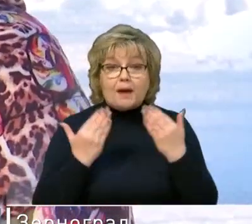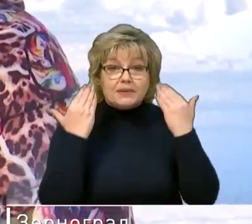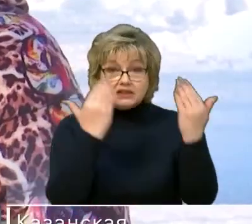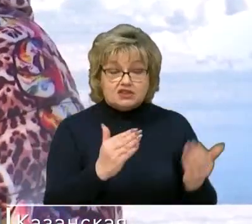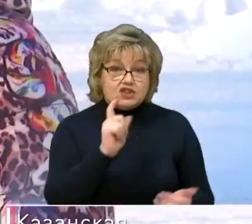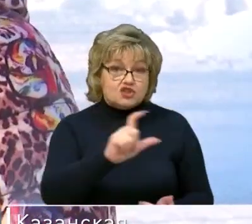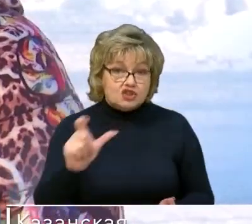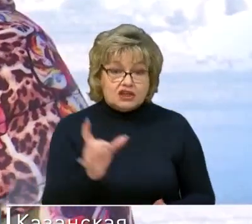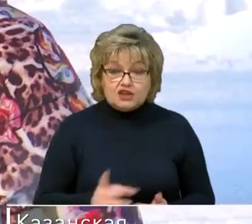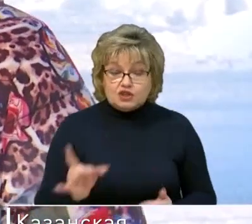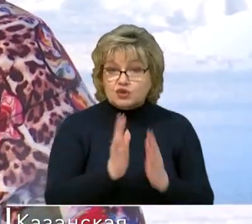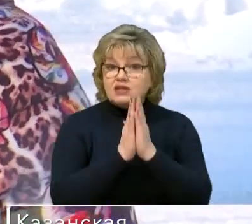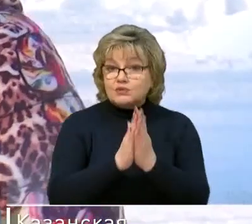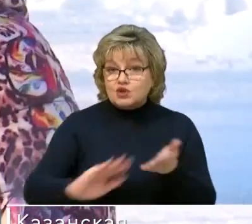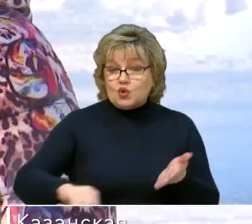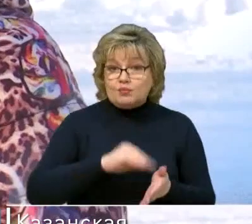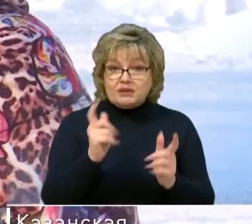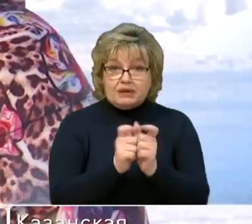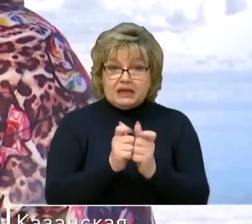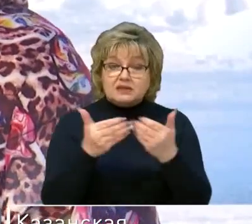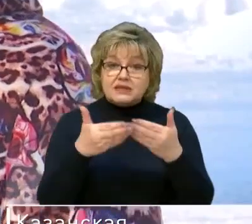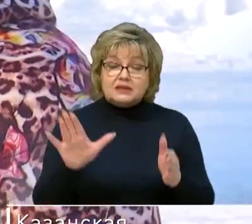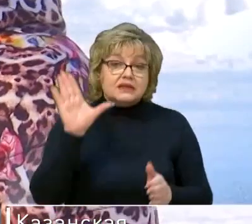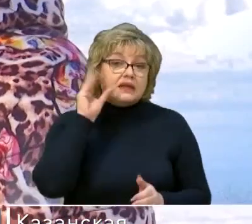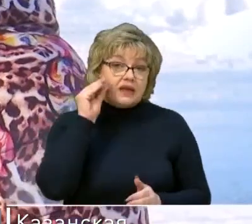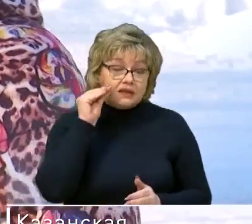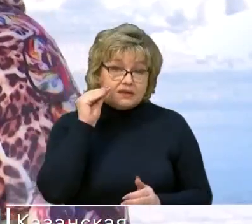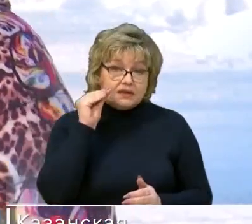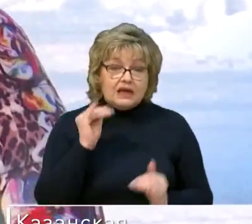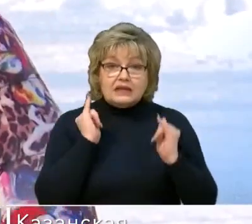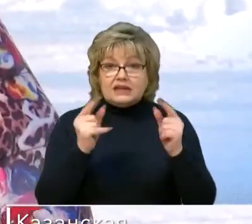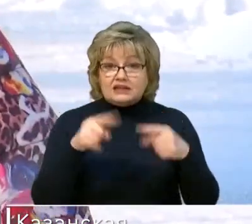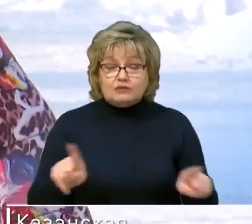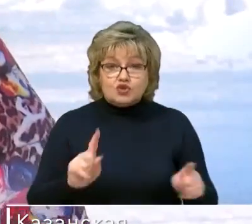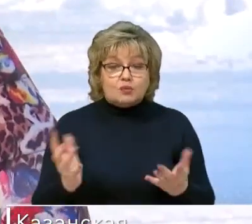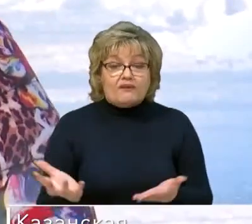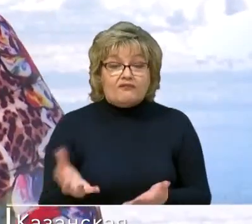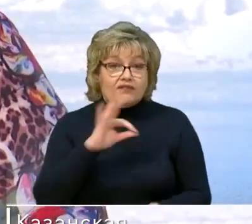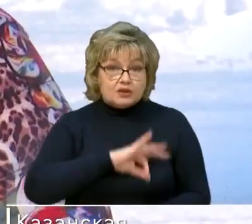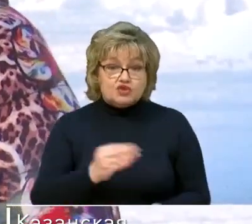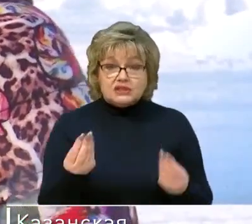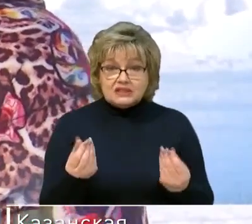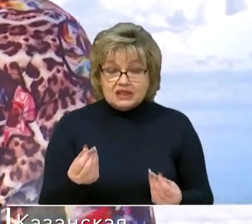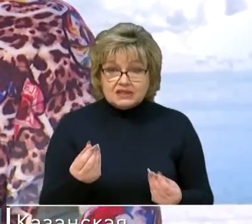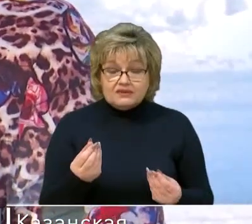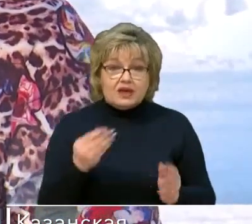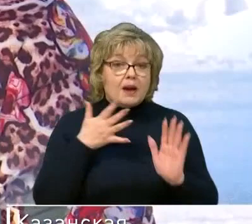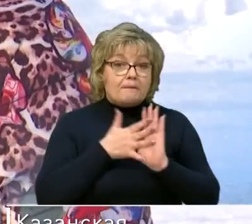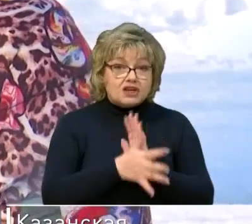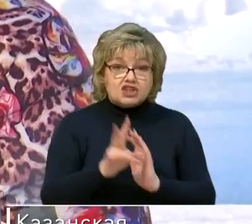к жителям регионов с просьбой купить билеты с открытой датой, для того, чтобы вырученные средства пошли